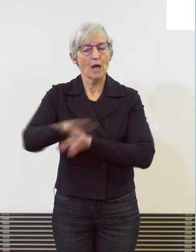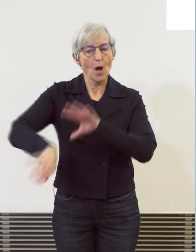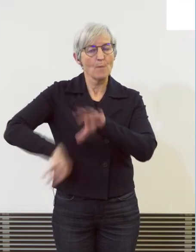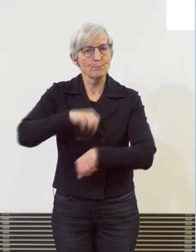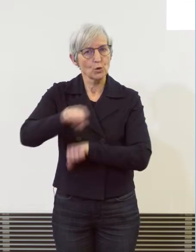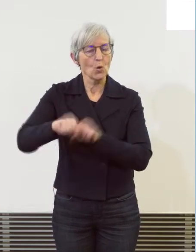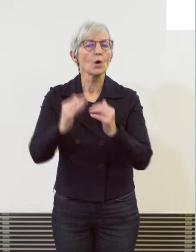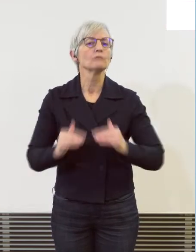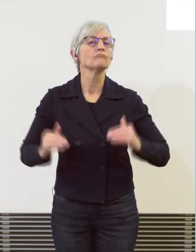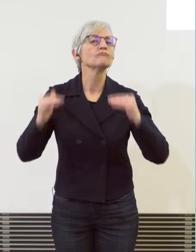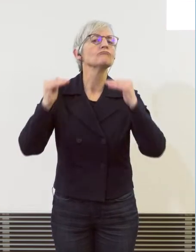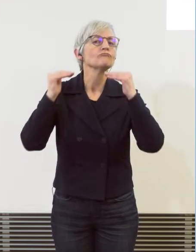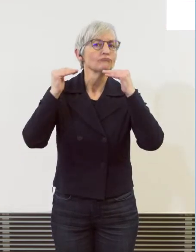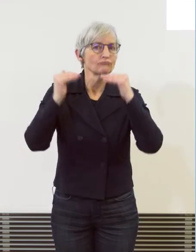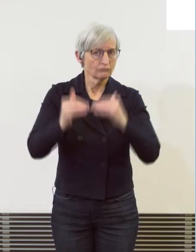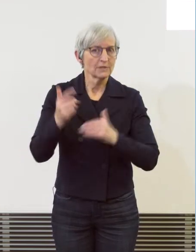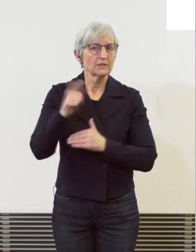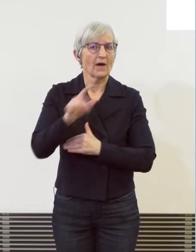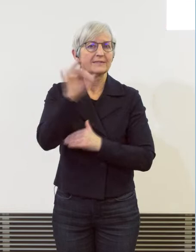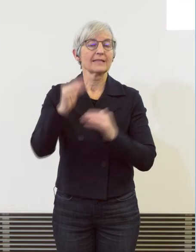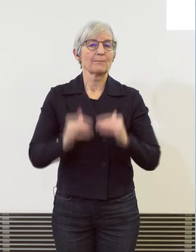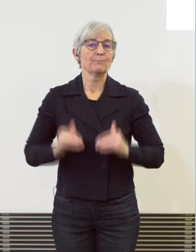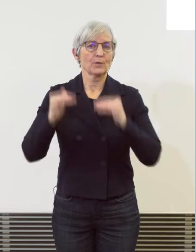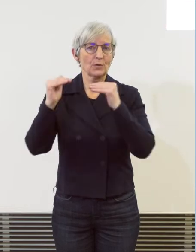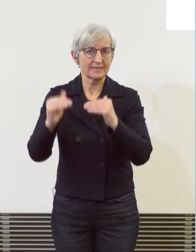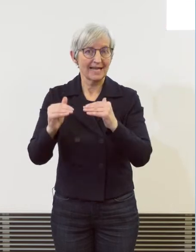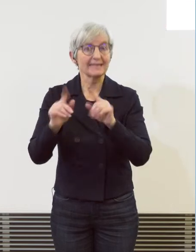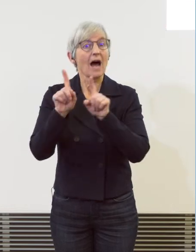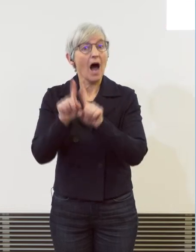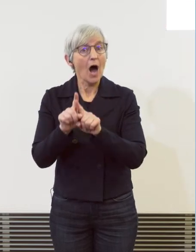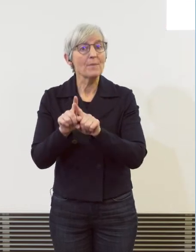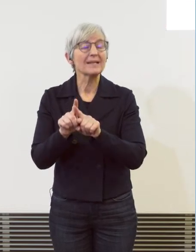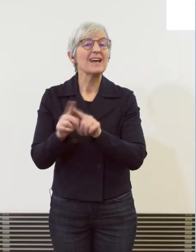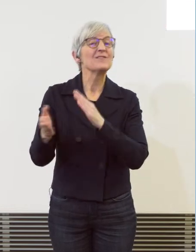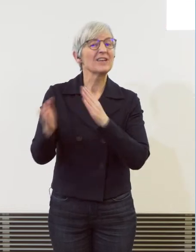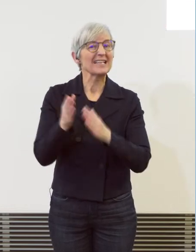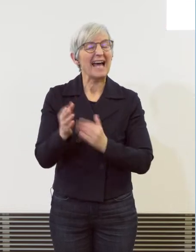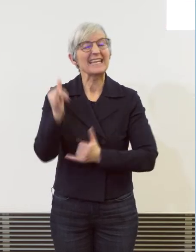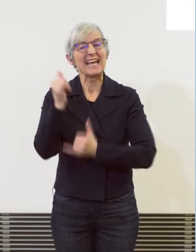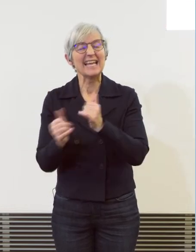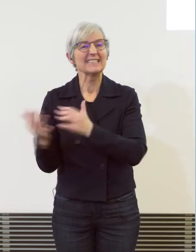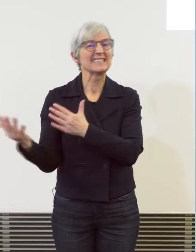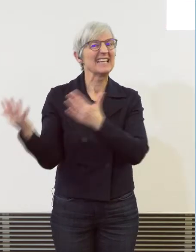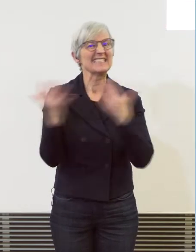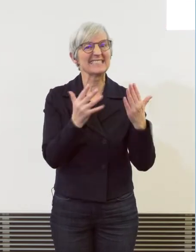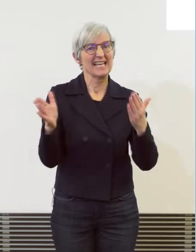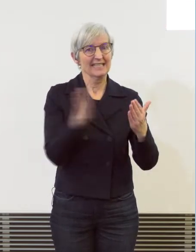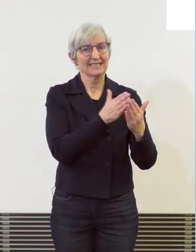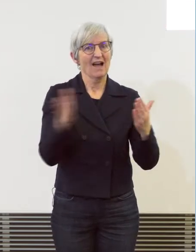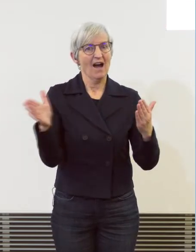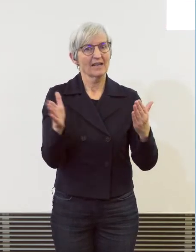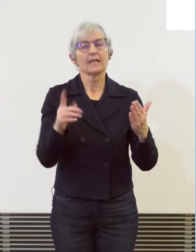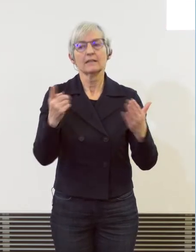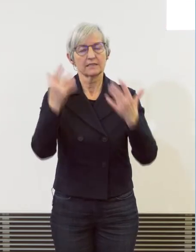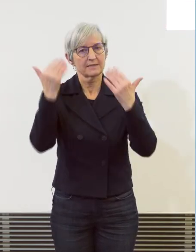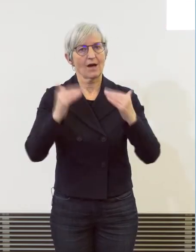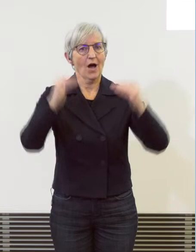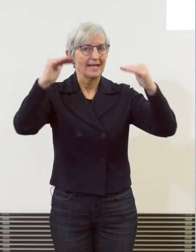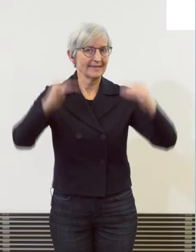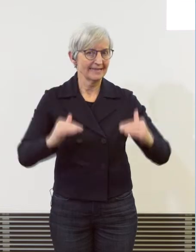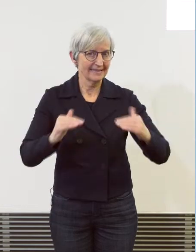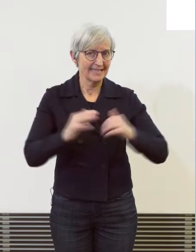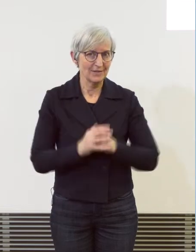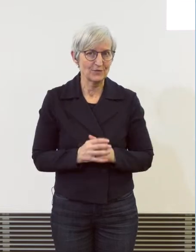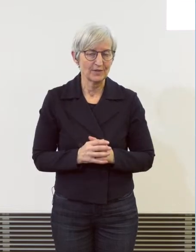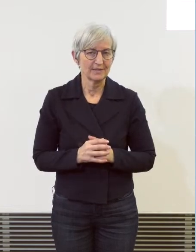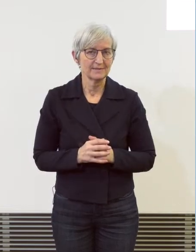Prozent gehabt. Sie haben aber im Vergleich zu den letzten zehn Jahren immer noch einen sehr tiefen Wert und man kann sagen, dass